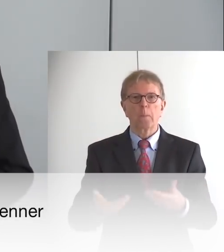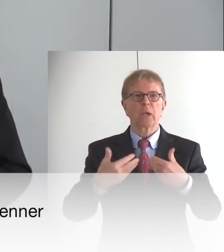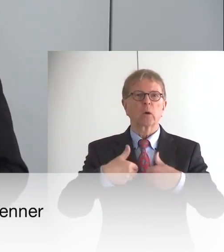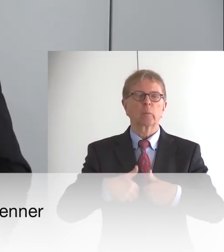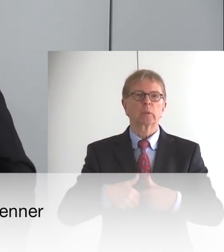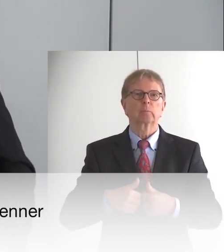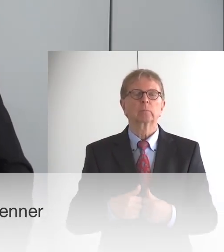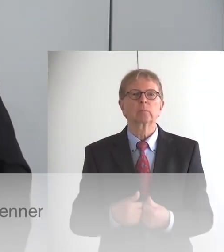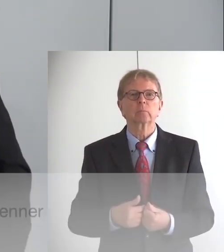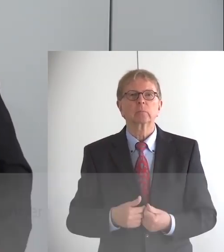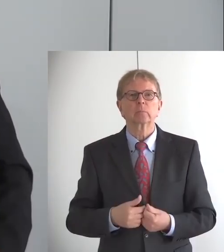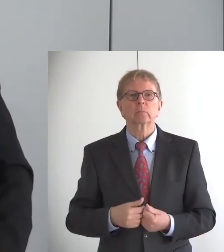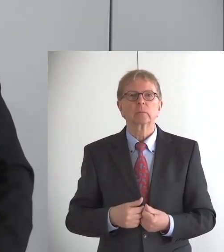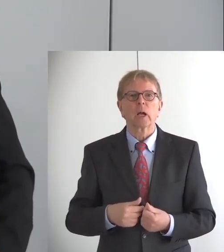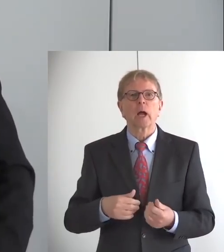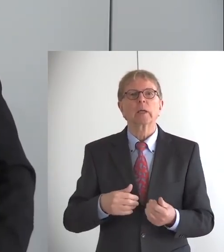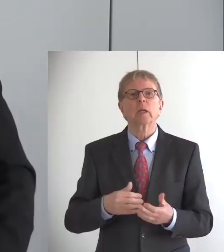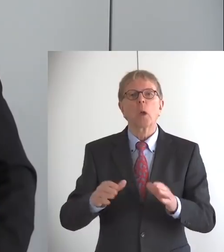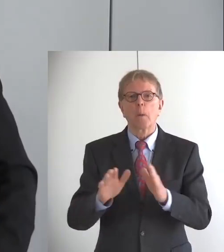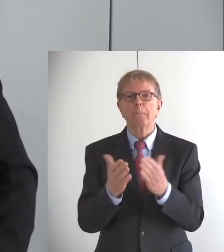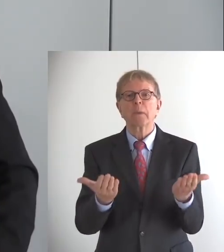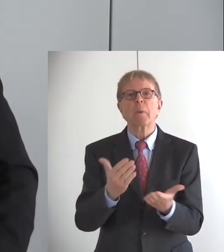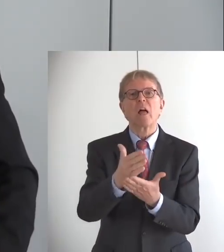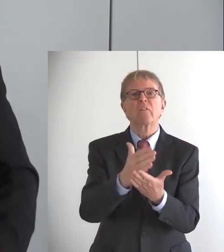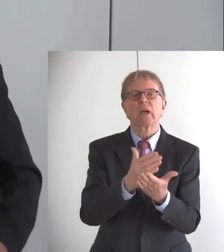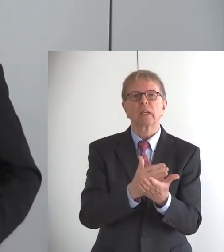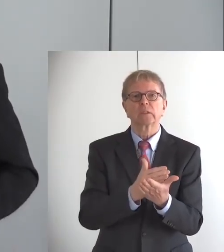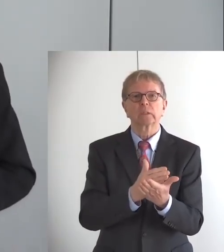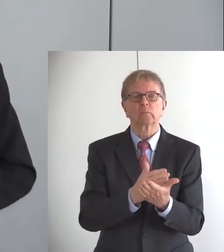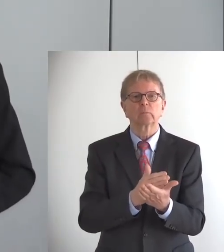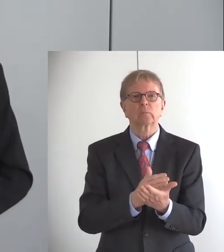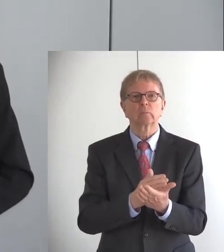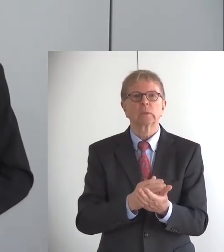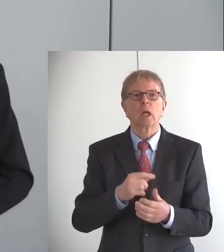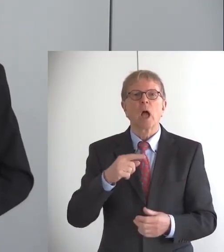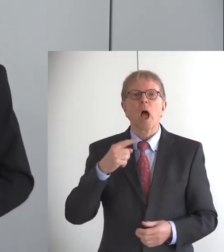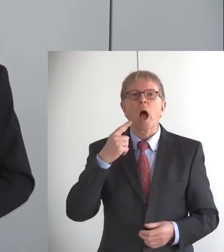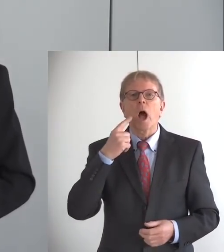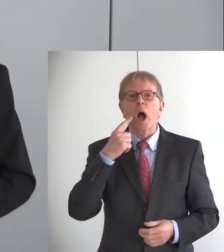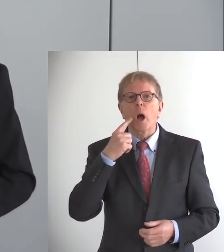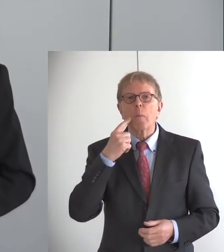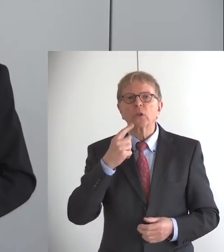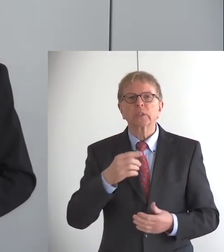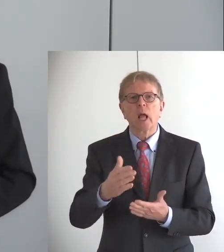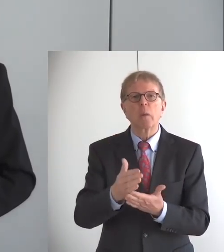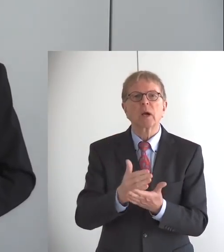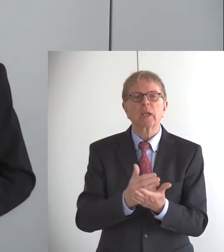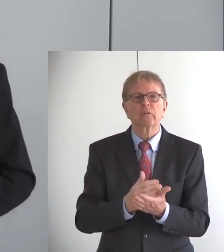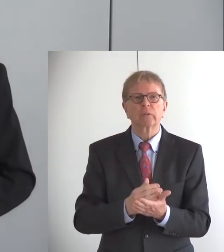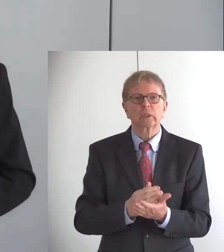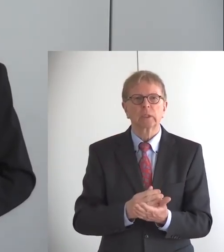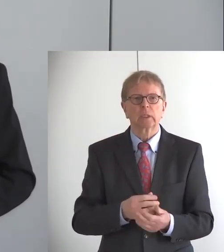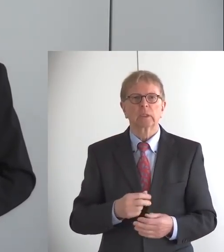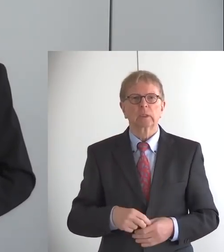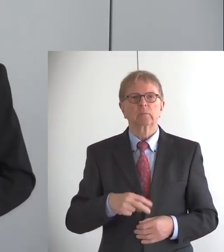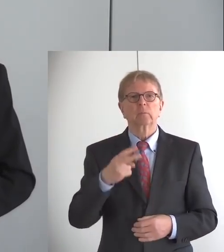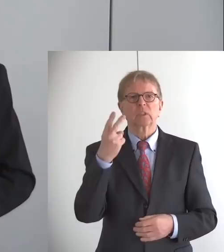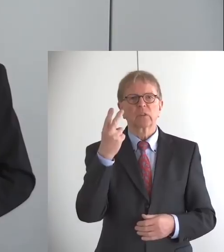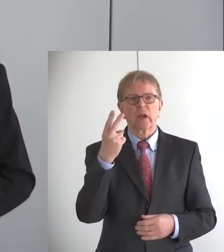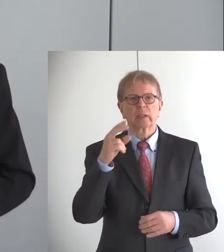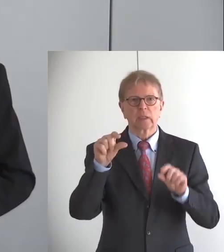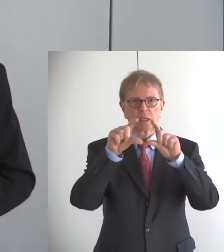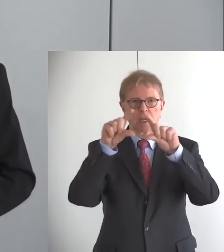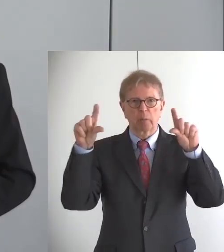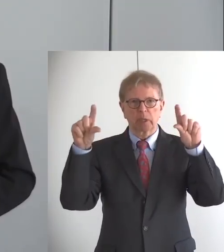ein bekanntes Wort. Wir finden es im Brief des Apostel Paulus an Timotheus im 2. Kapitel, im 2.